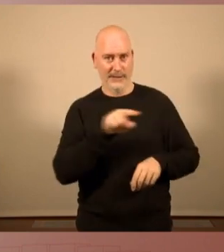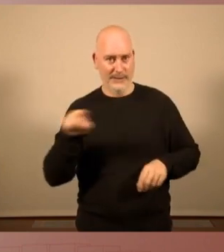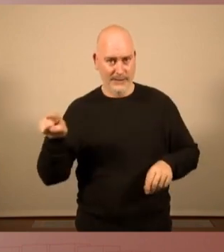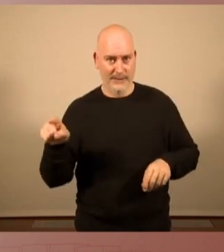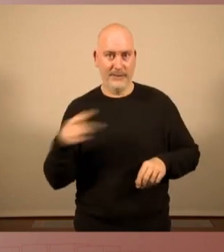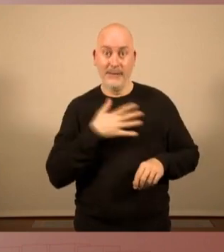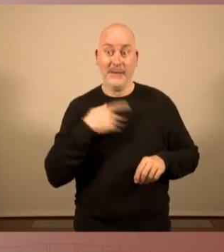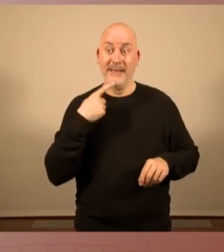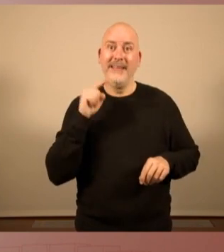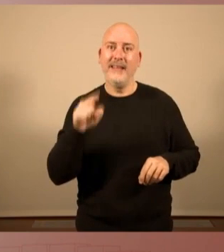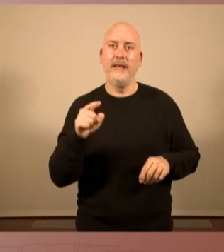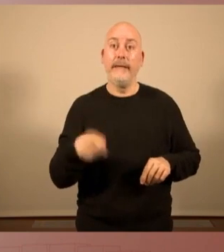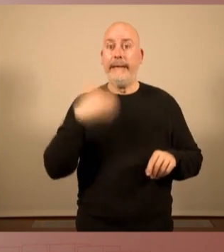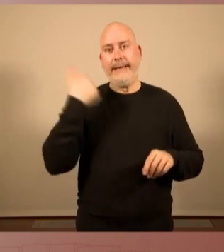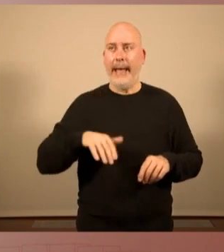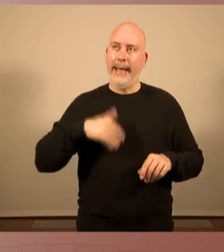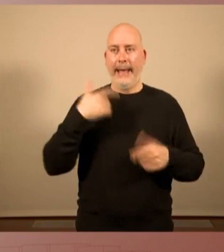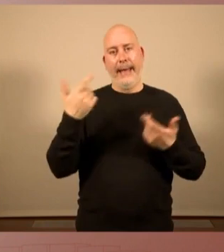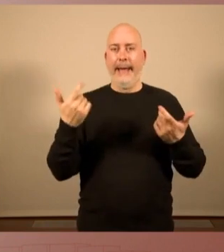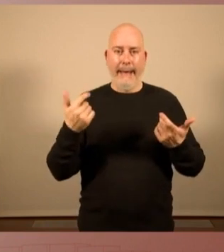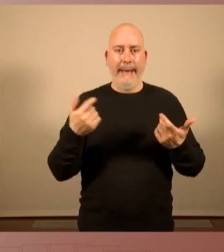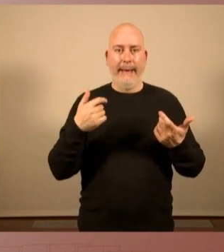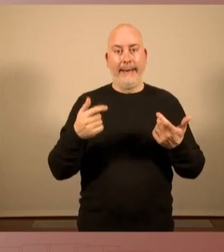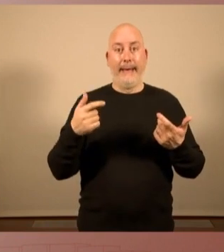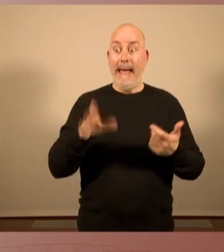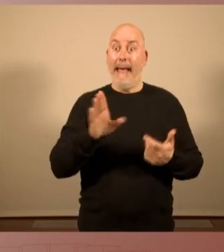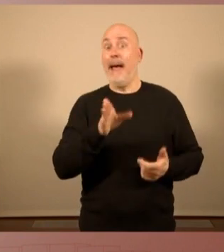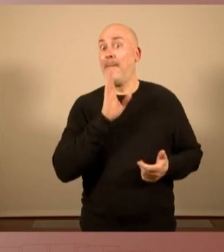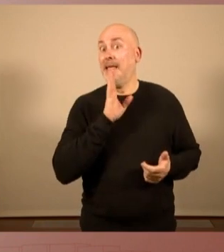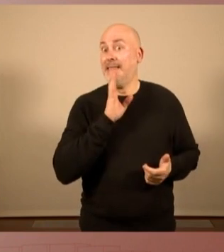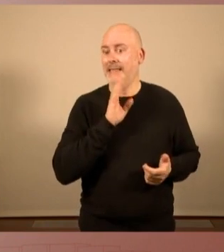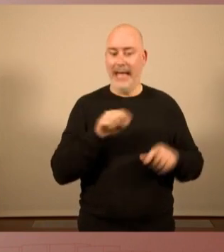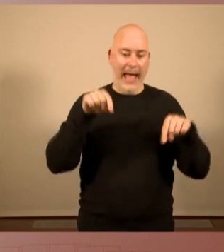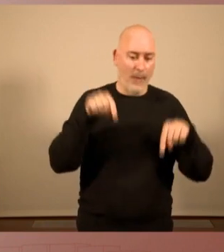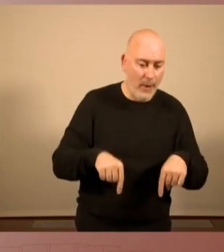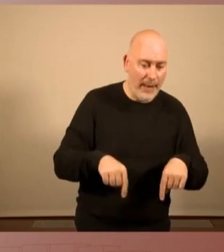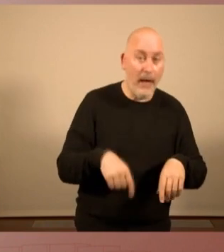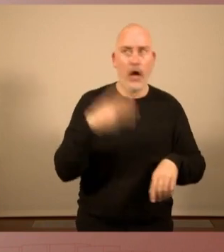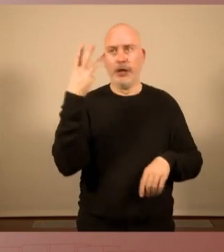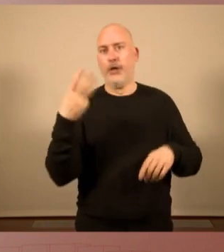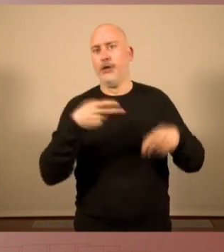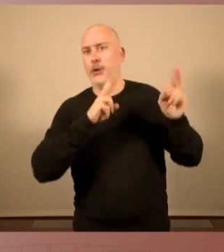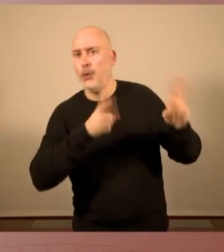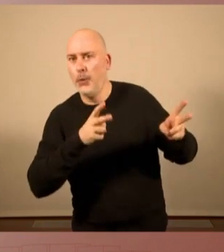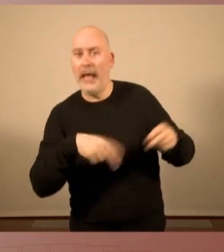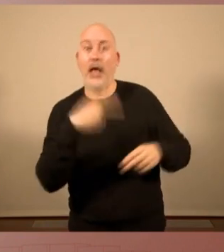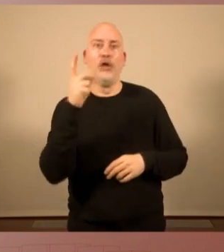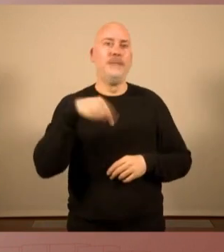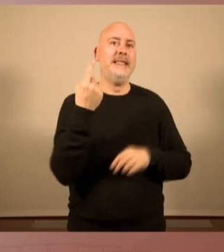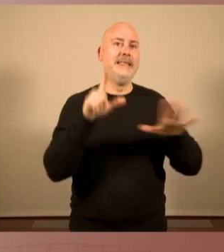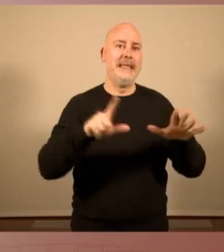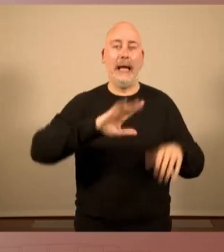pas passar pàgina del que va passar a l'1 i el 3 d'octubre i tots els fets del 2017.